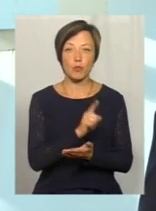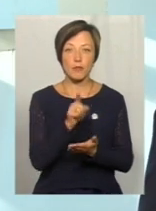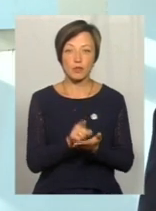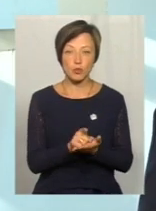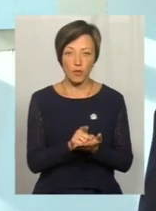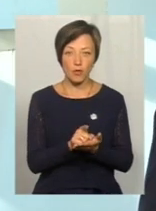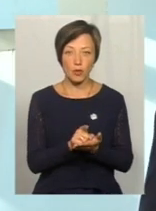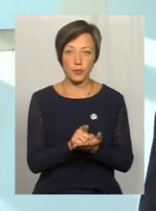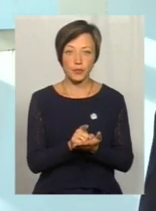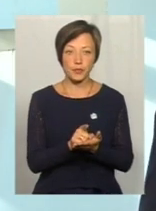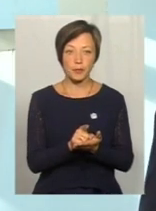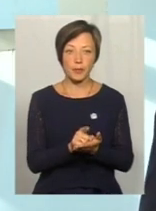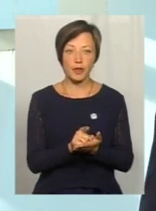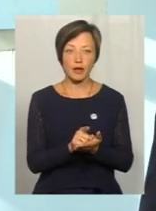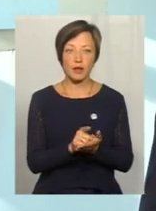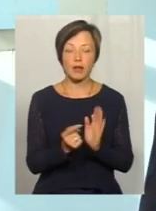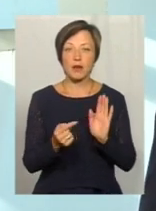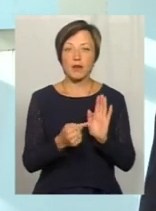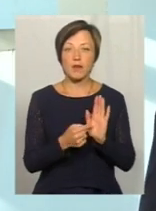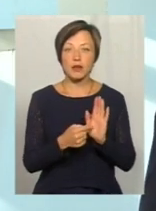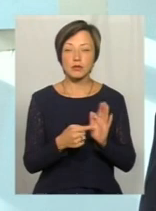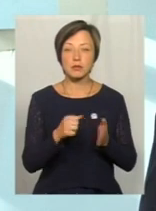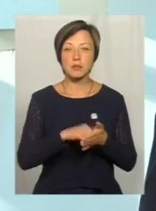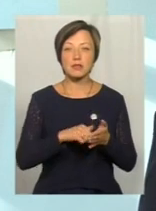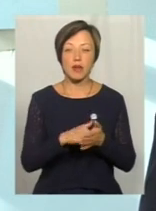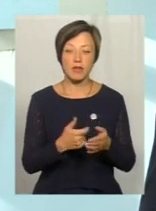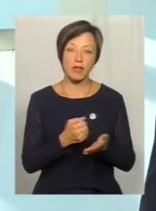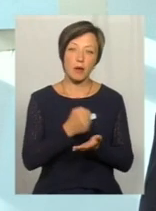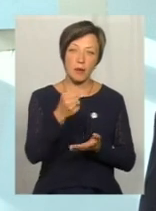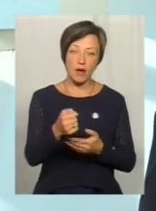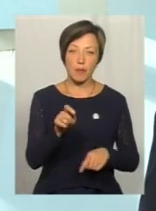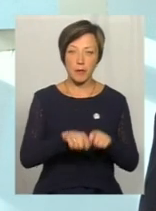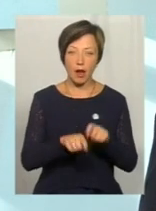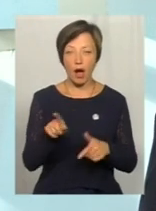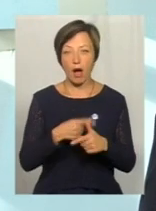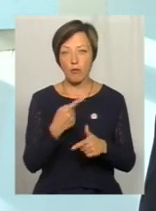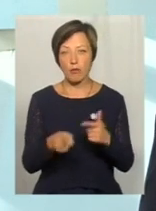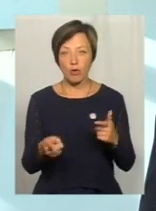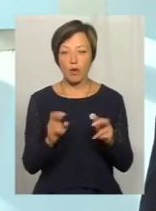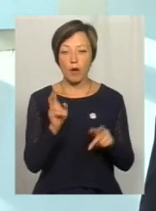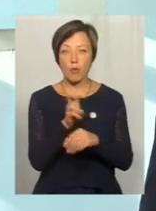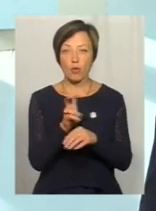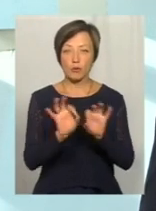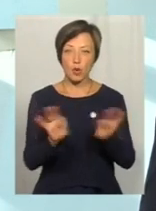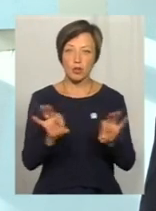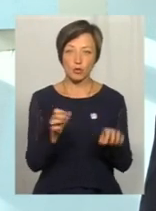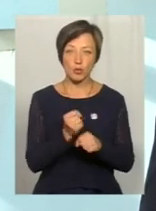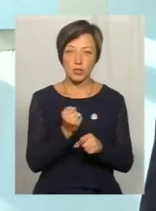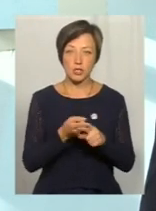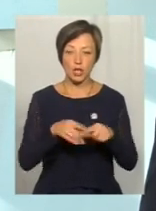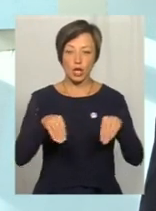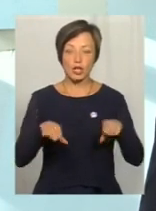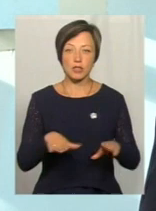вказується підстава, на який прийшли. Це або направлення на перевірку, або, як ми ходимо з роз'ясненою роботою, це